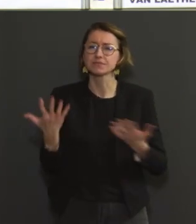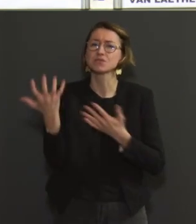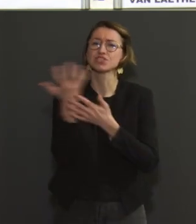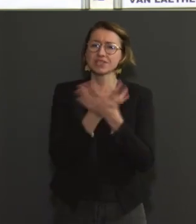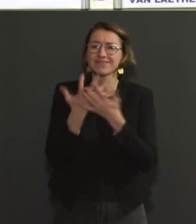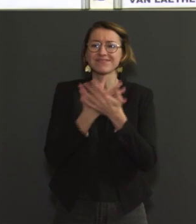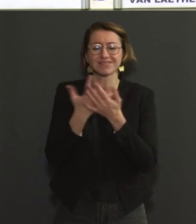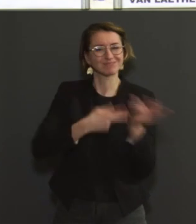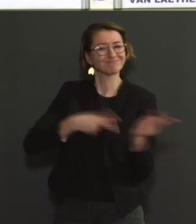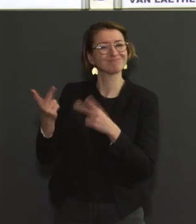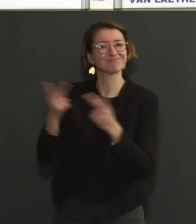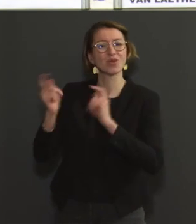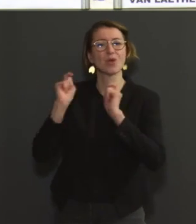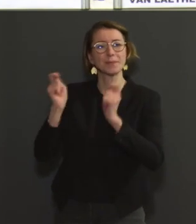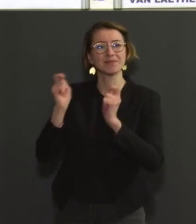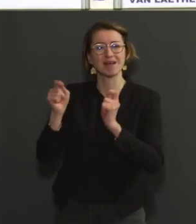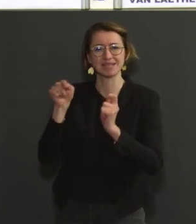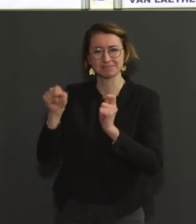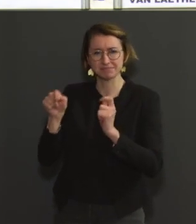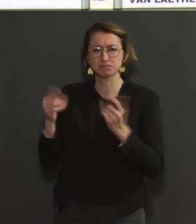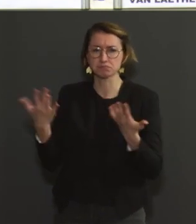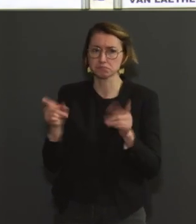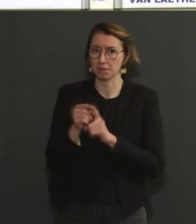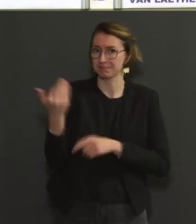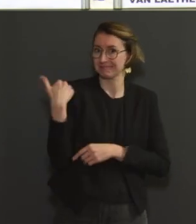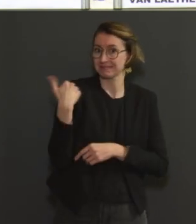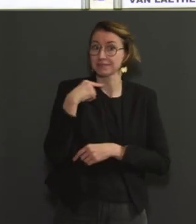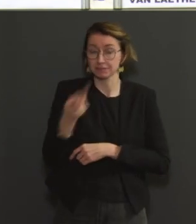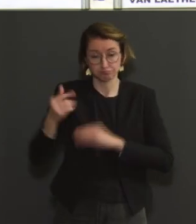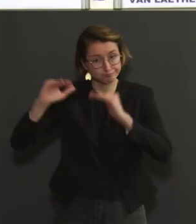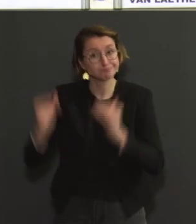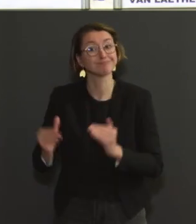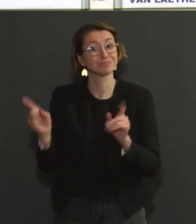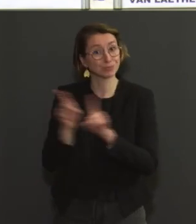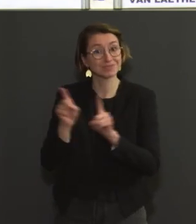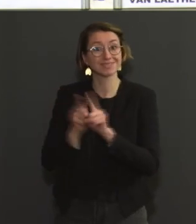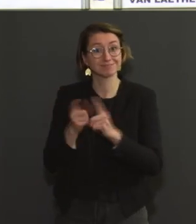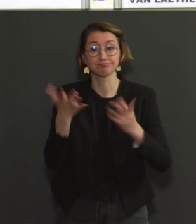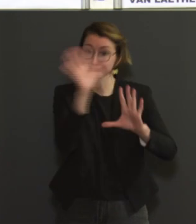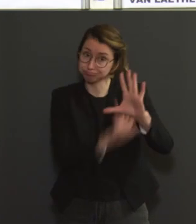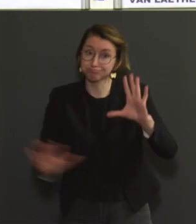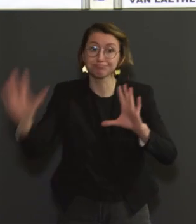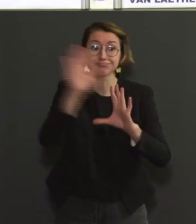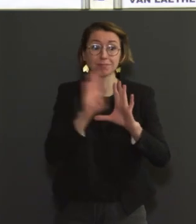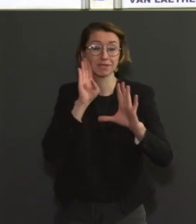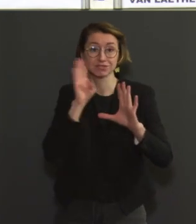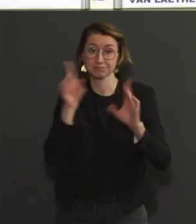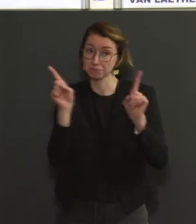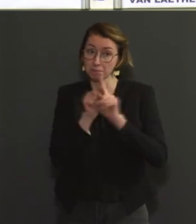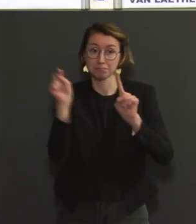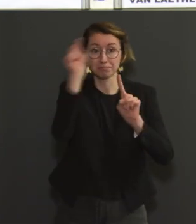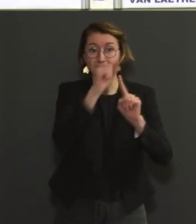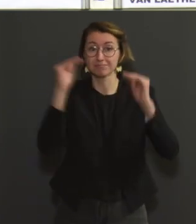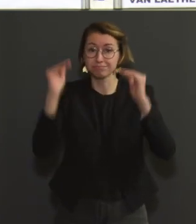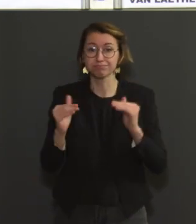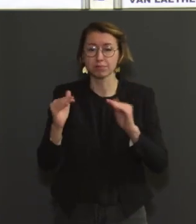on a là aussi une diminution, on l'a dit en préambule, et ce dans toutes les provinces. En moyenne, nous avons eu 204 nouveaux